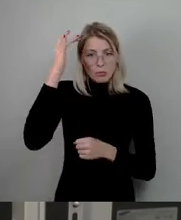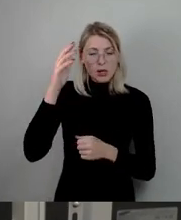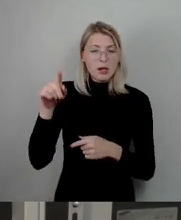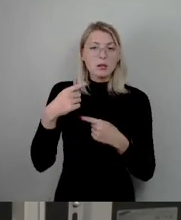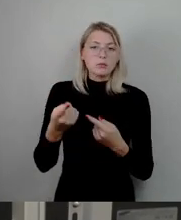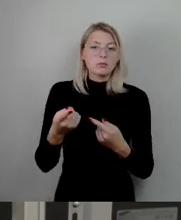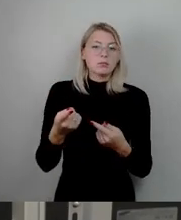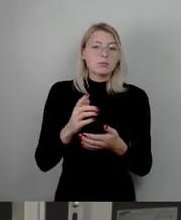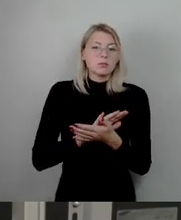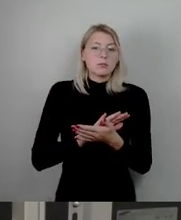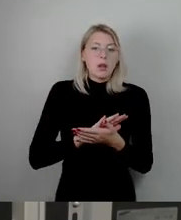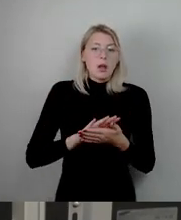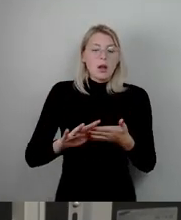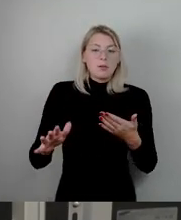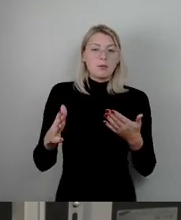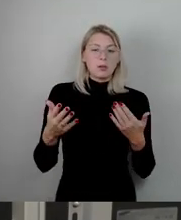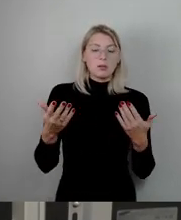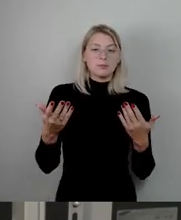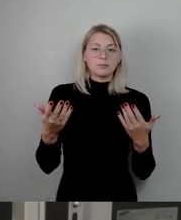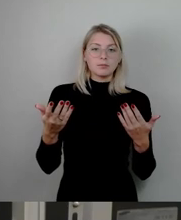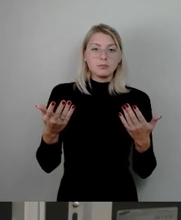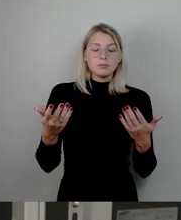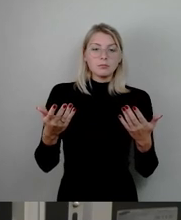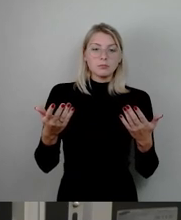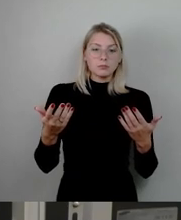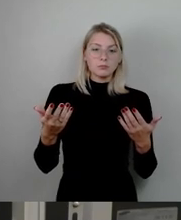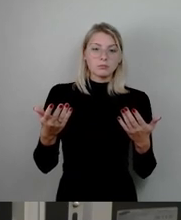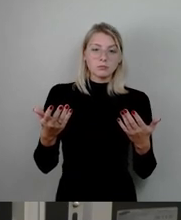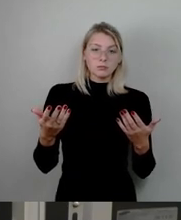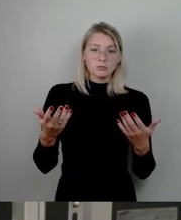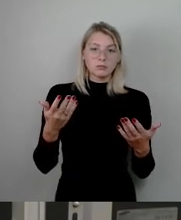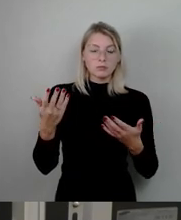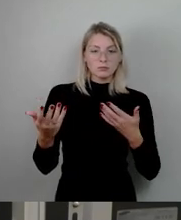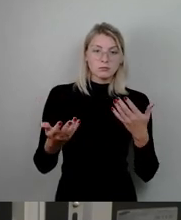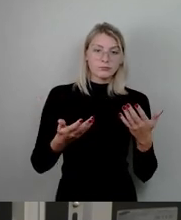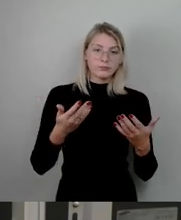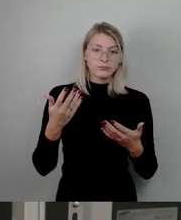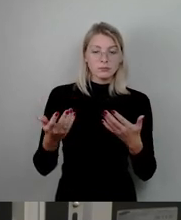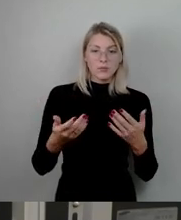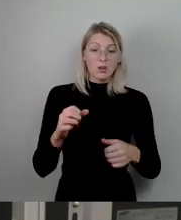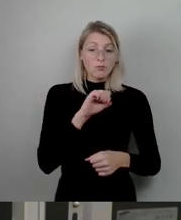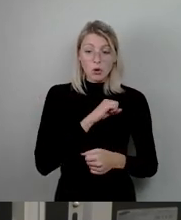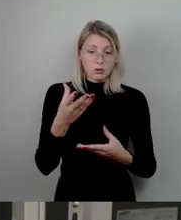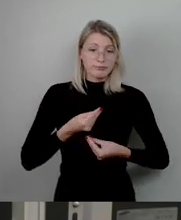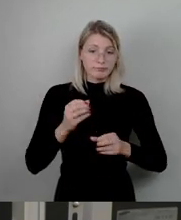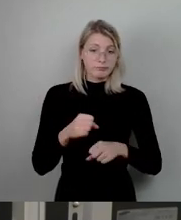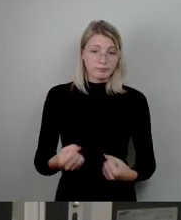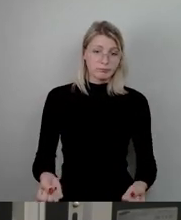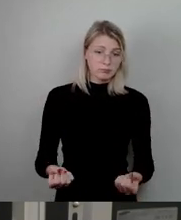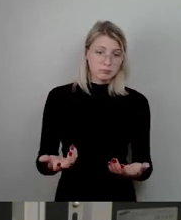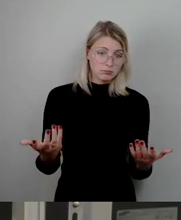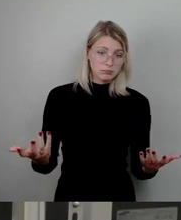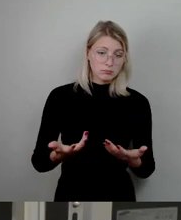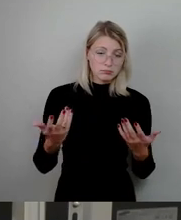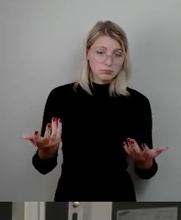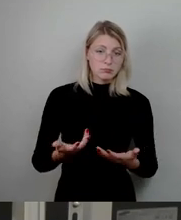bedingen, sozusagen großartige Benefits hier zu verkünden. Meine Damen und Herren, das ist ein